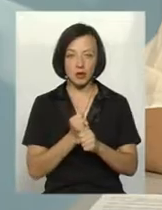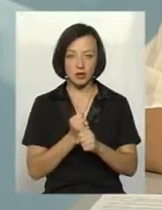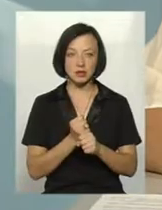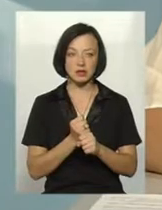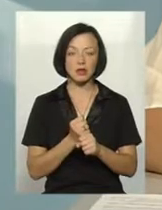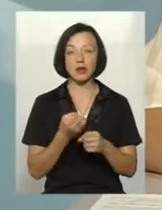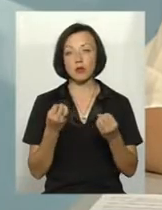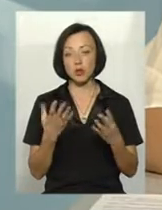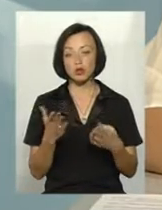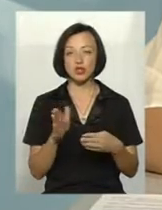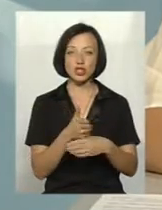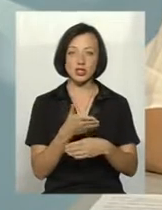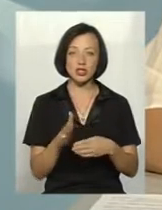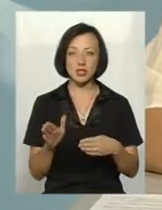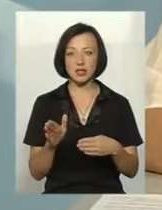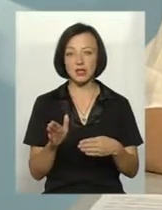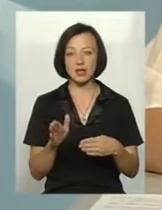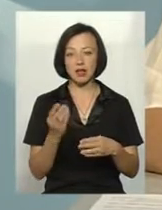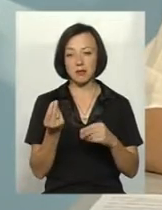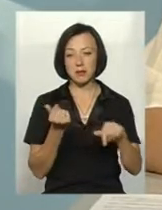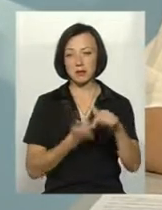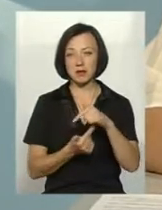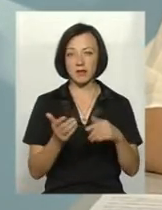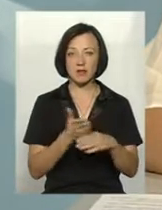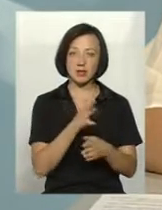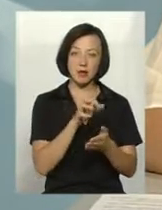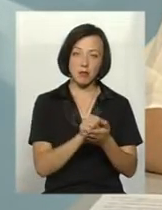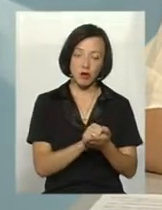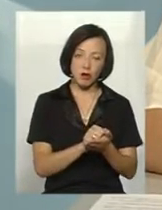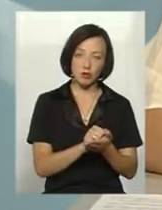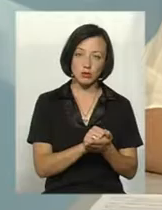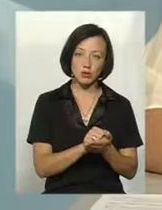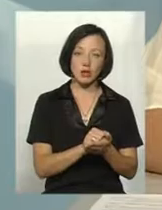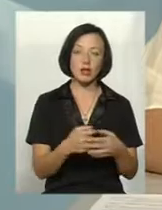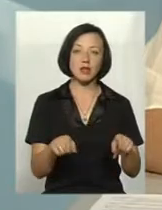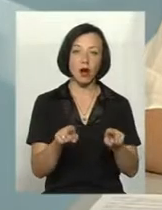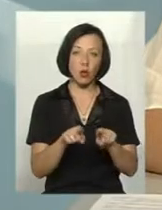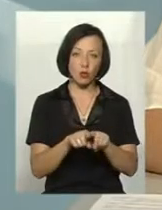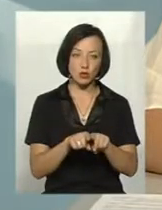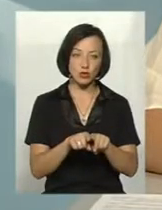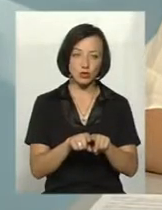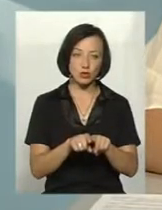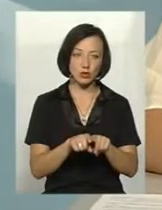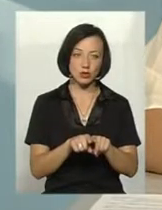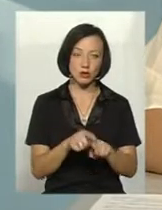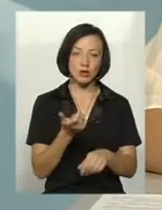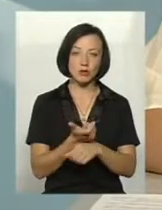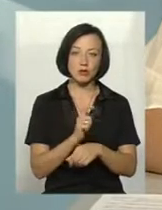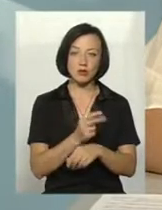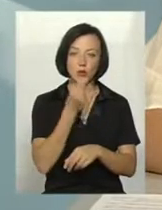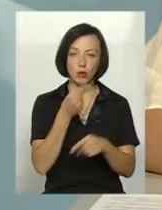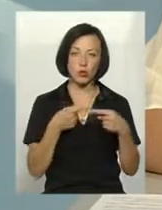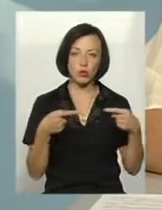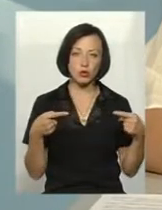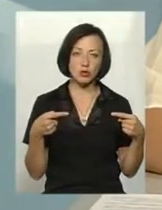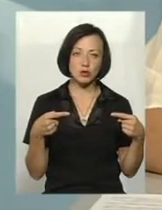просто частина частина фермер які виробляють займаються виробництвом вони також виробляють більшість продукцію